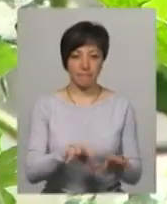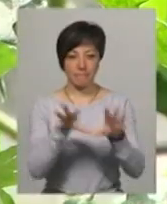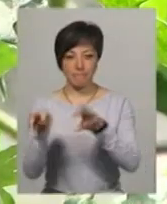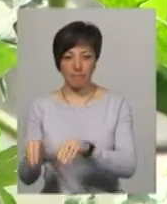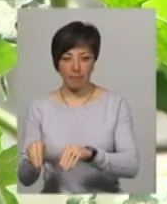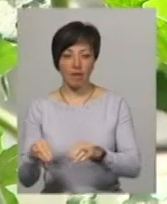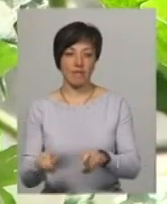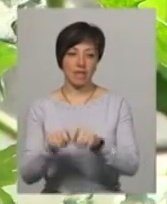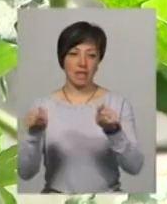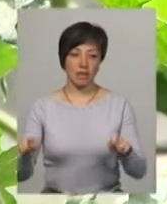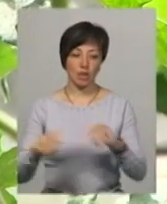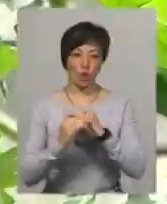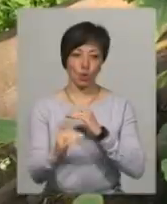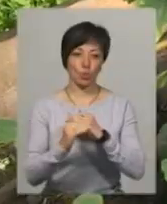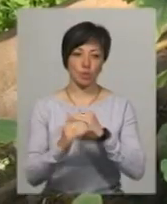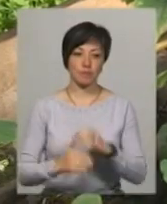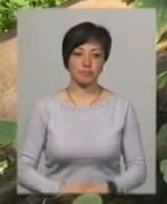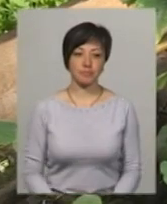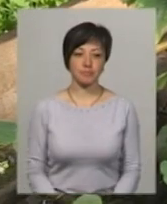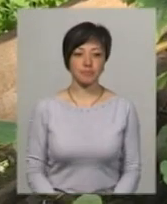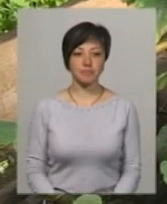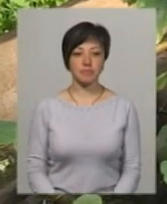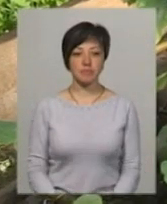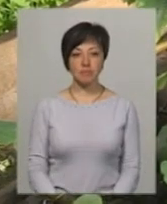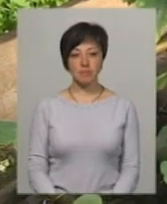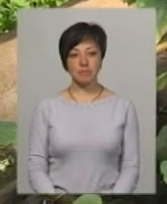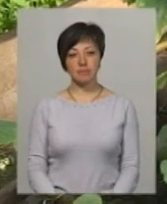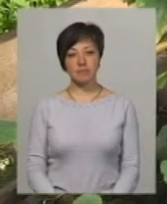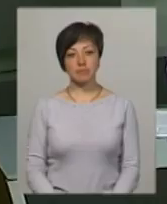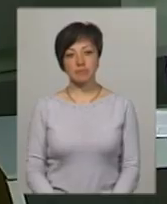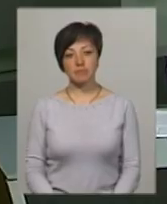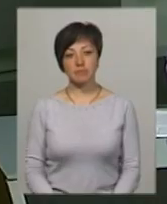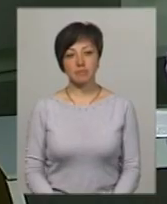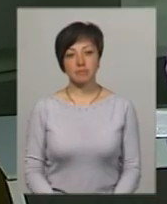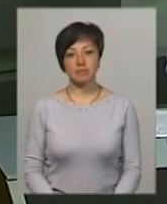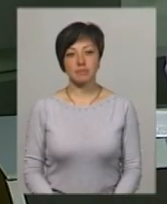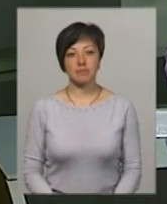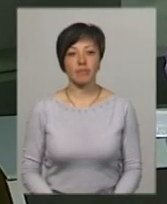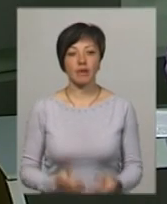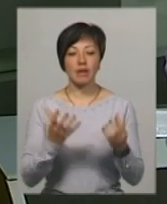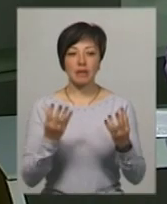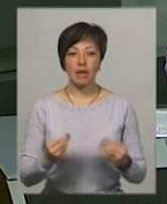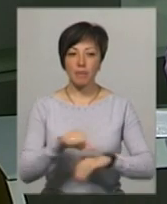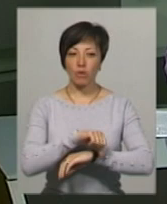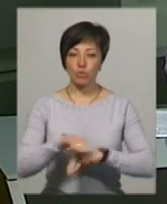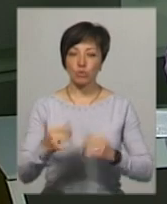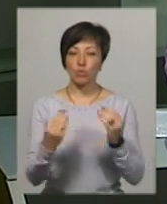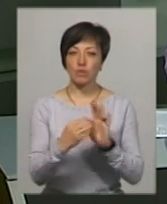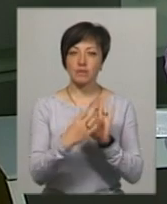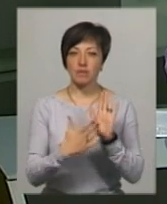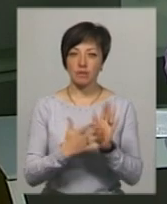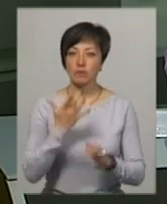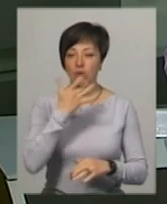висаджуватиме у відкритий ґрунт. Світлана Поробов, Дем'ян Цегольник, Новини, Поділя, Центр. День прикордонника сьогодні відзначили у